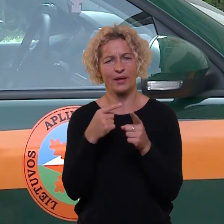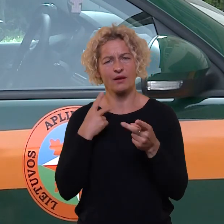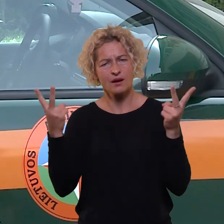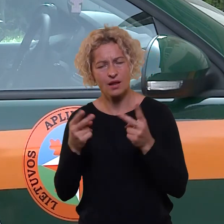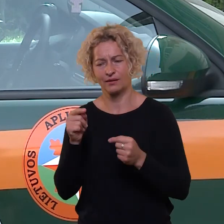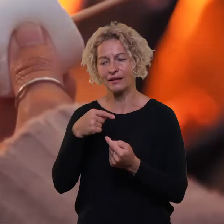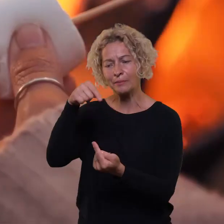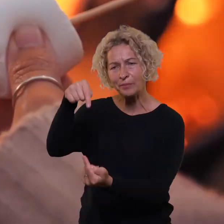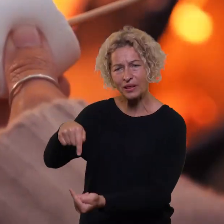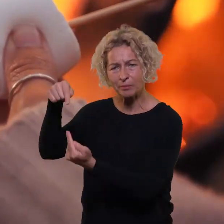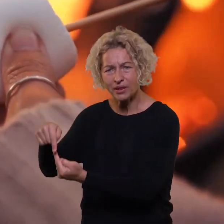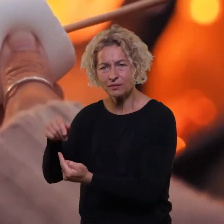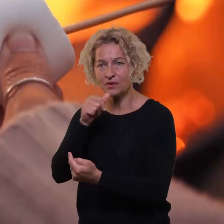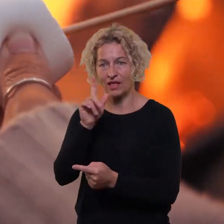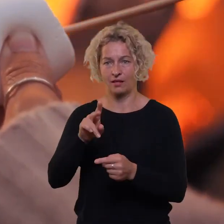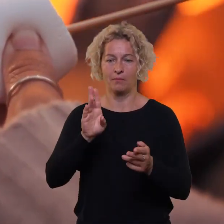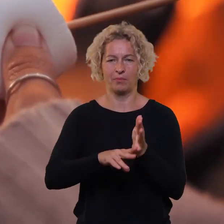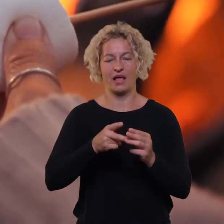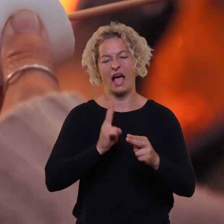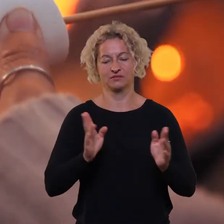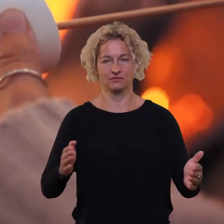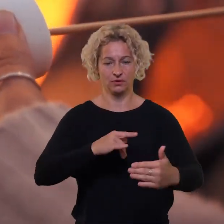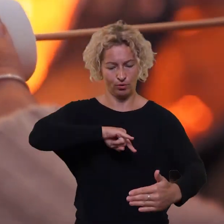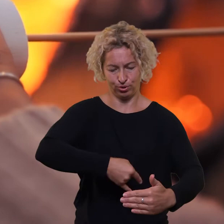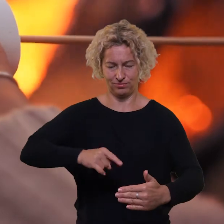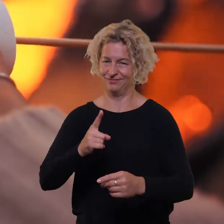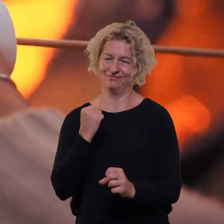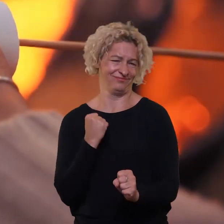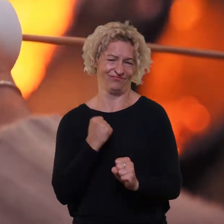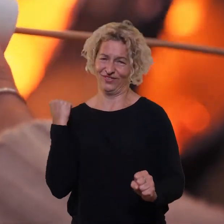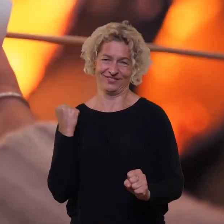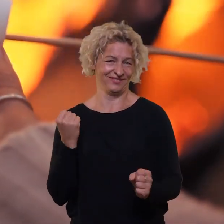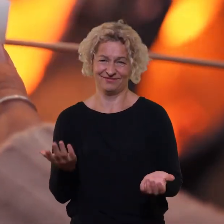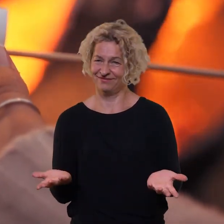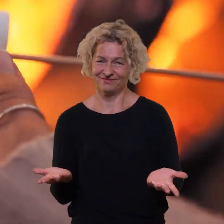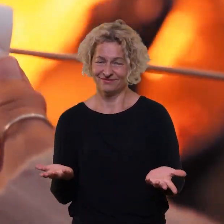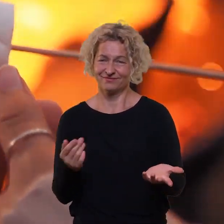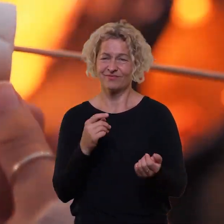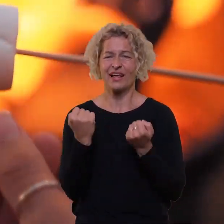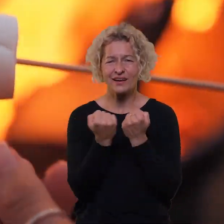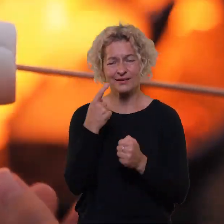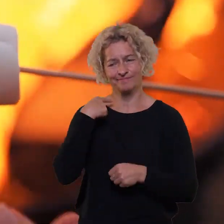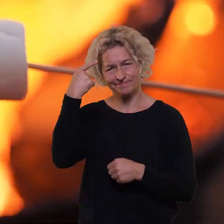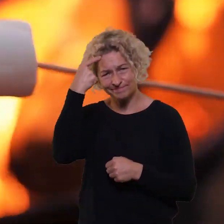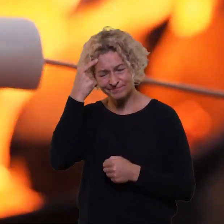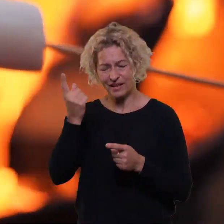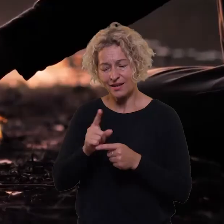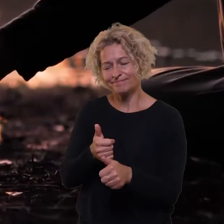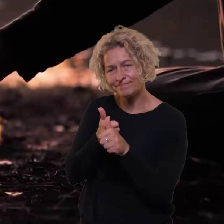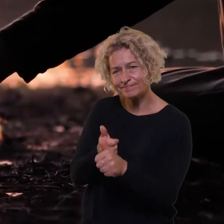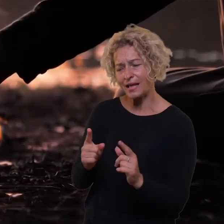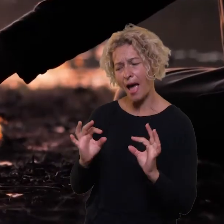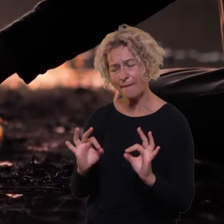reikalavimus, bent jau minimalius, nebūti keuras. Ir iš tikrųjų, jas naudoti protingumo kriterijas vadovaujantis.